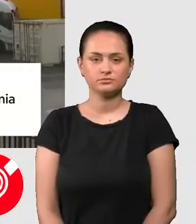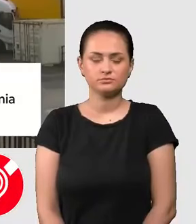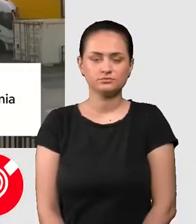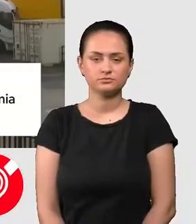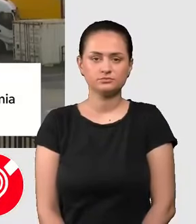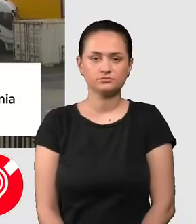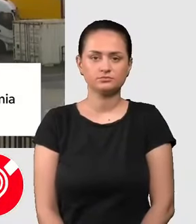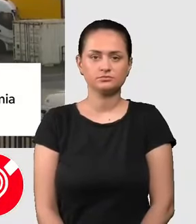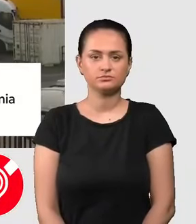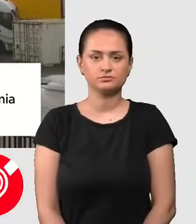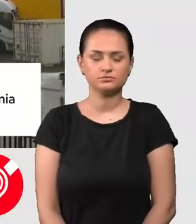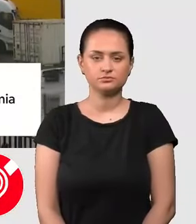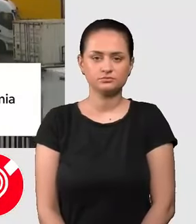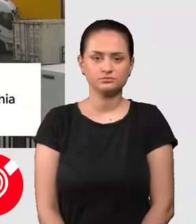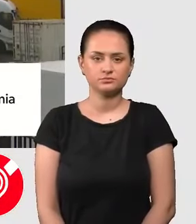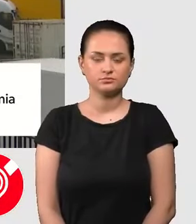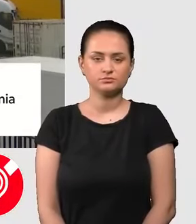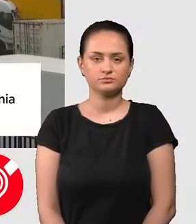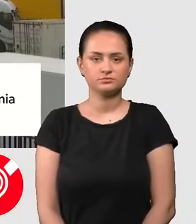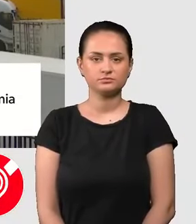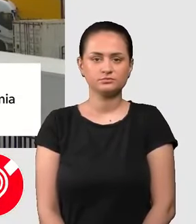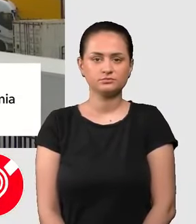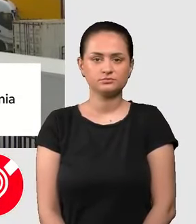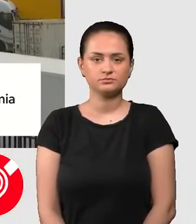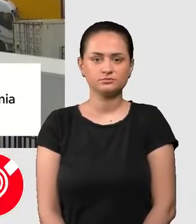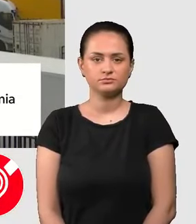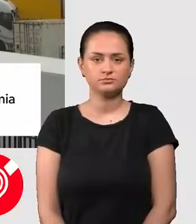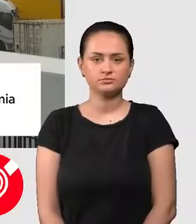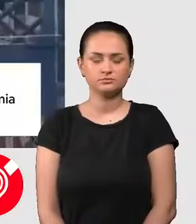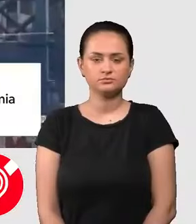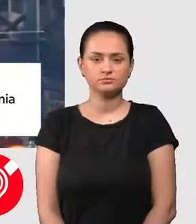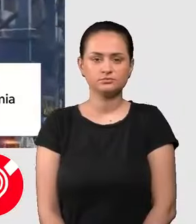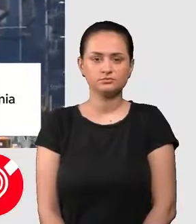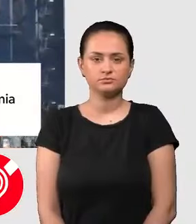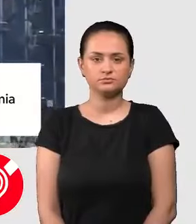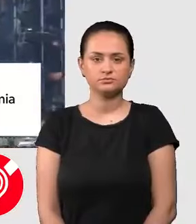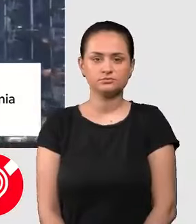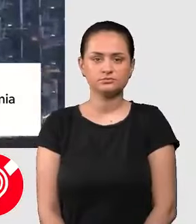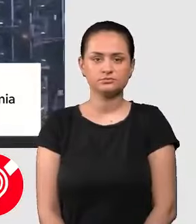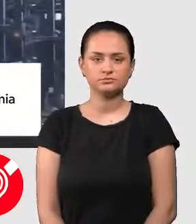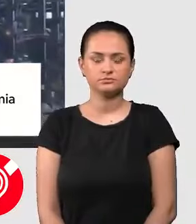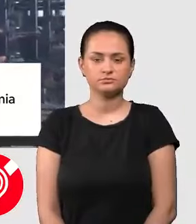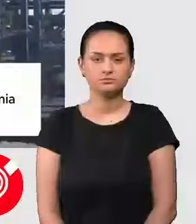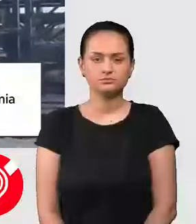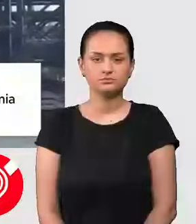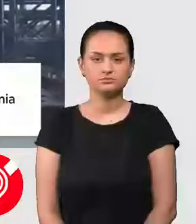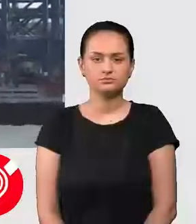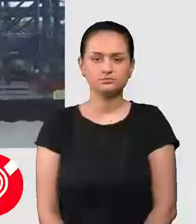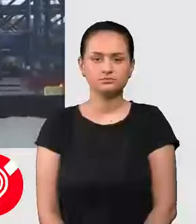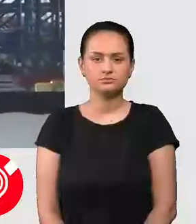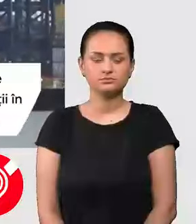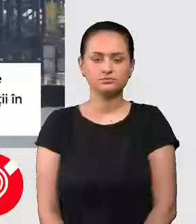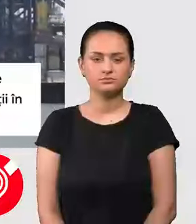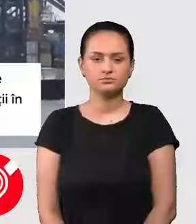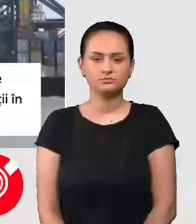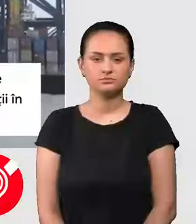față de țările limitrofe Rusiei, Uzvechistan, Kazajstan, Tajikistan și chiar Armenia, fără ca fluxul de mărfuri să corespundă